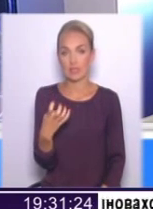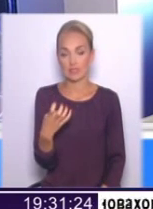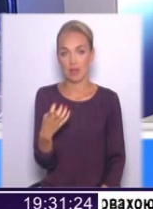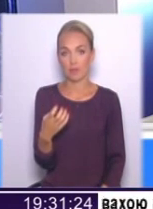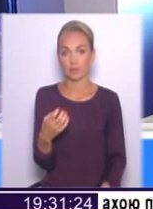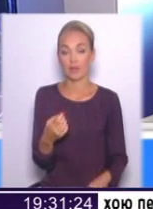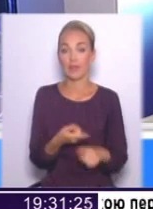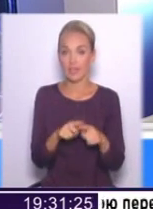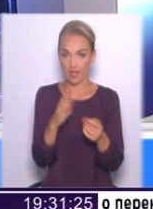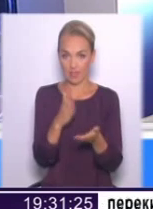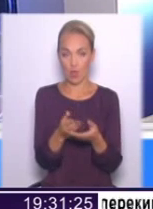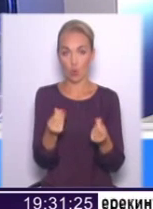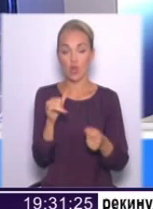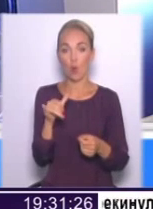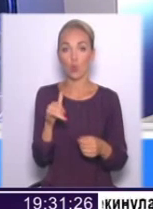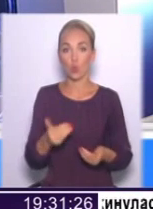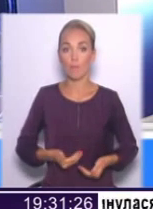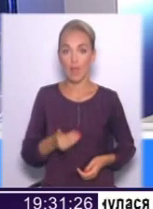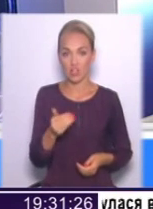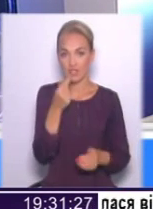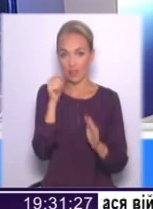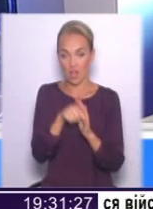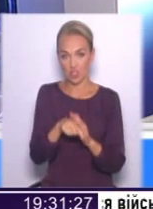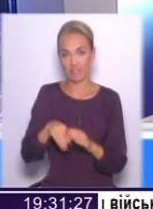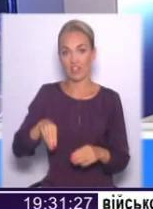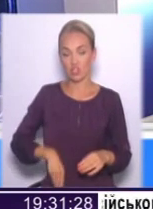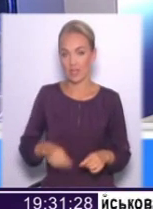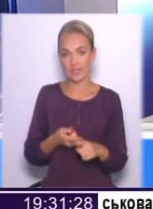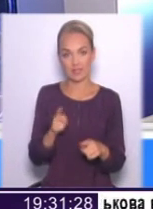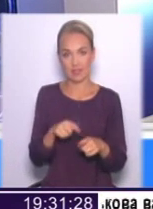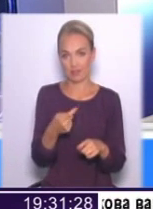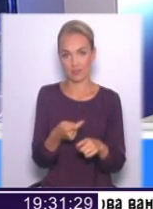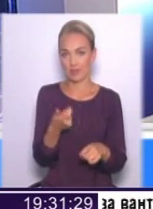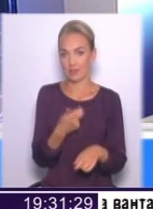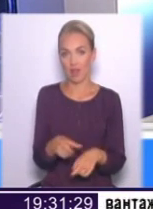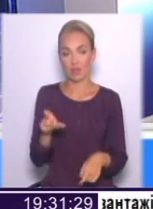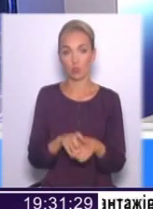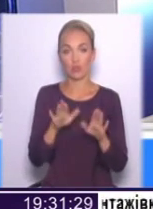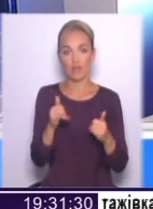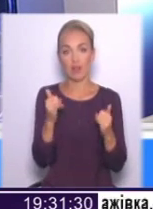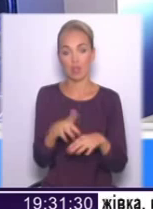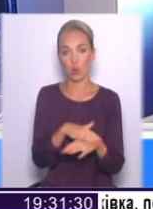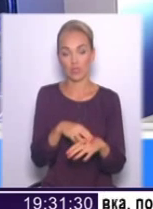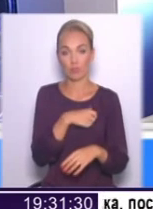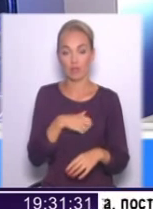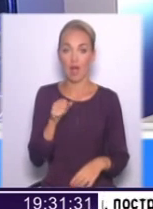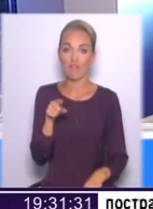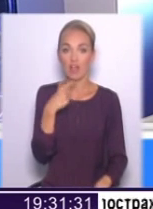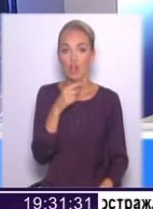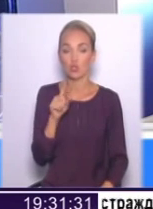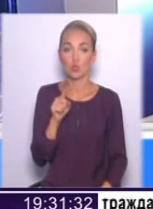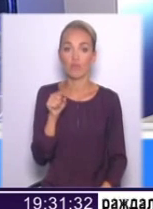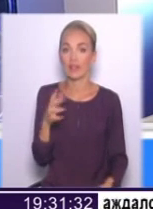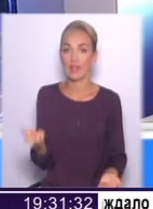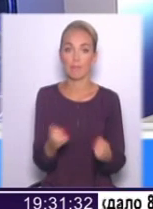це є гроші. А от у мешканців залазити в кишені, вибачте, це вже занадто. Даже для народних депутатів. А ви кажете, що ви тут, наприклад, ви